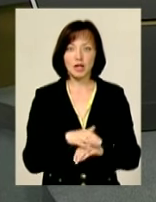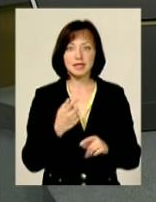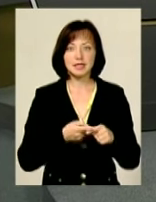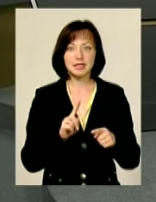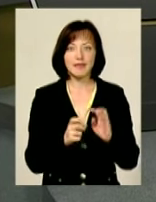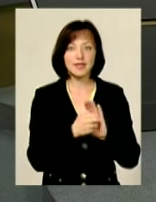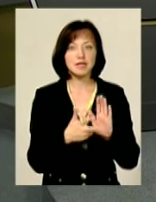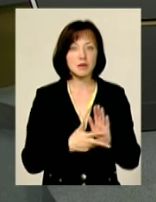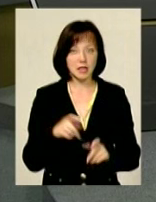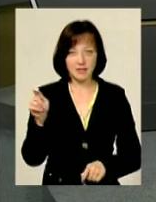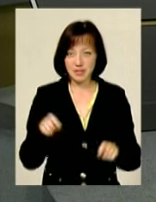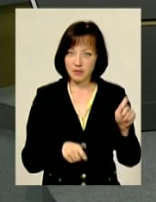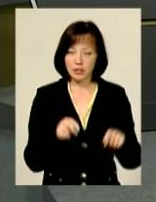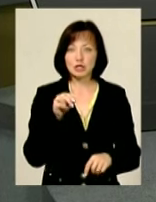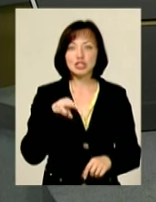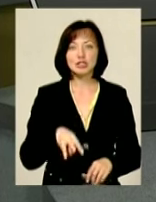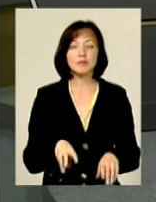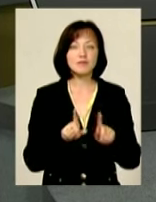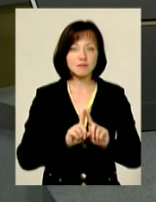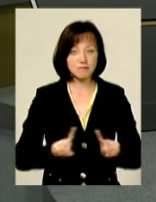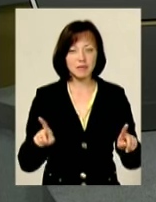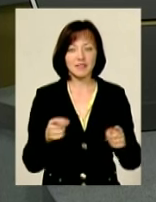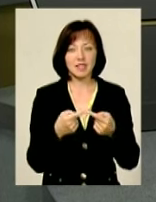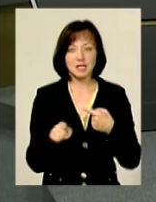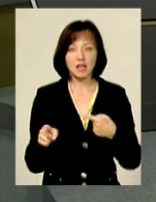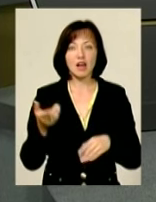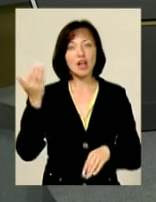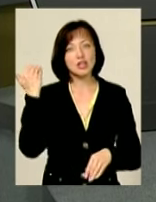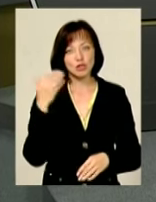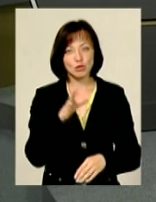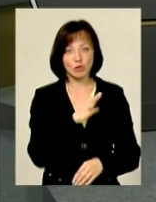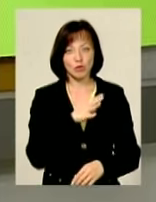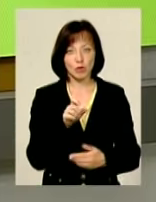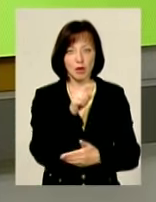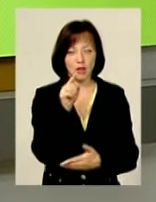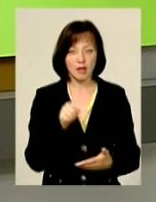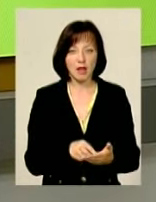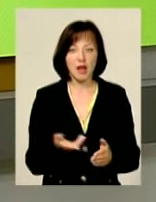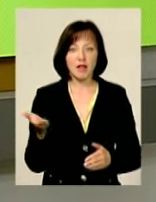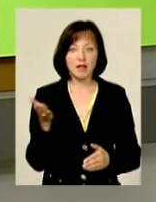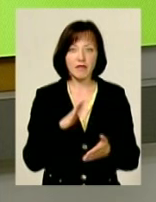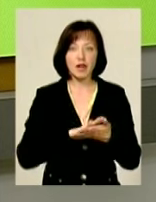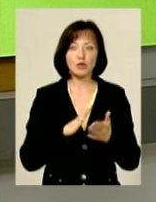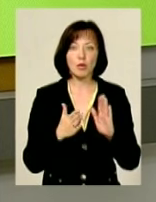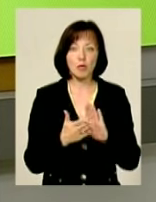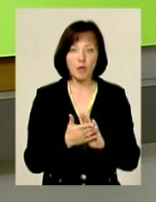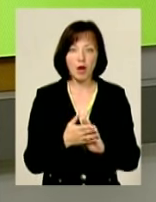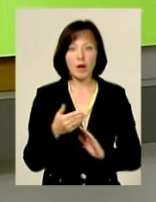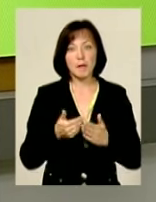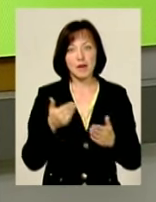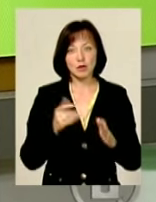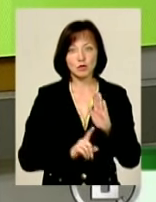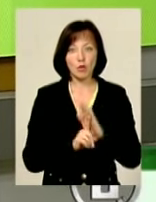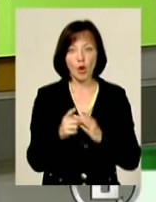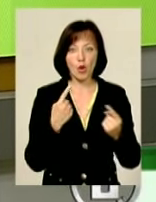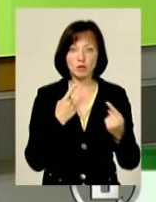фестиваль, так нам відомо А чим він взагалі різниться між тими, які вже відбулись? Ну, думаємося так Перш ніж розпочати розмову